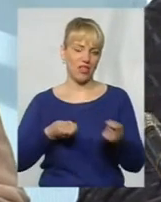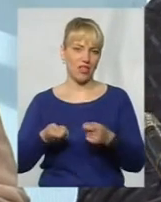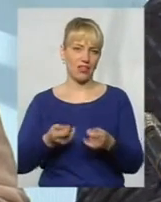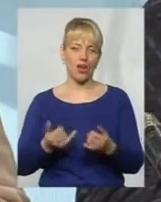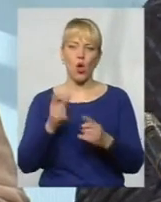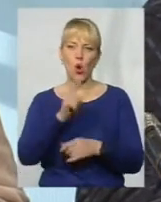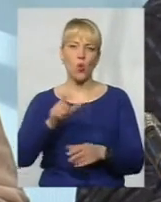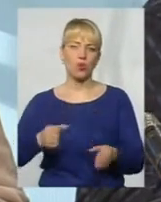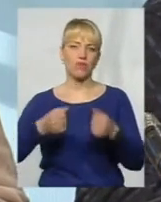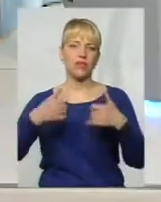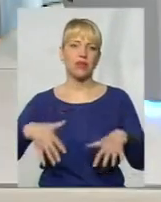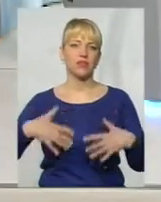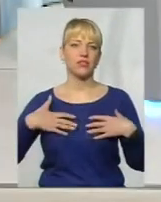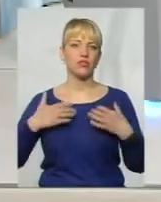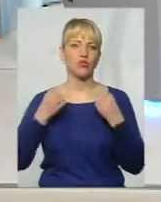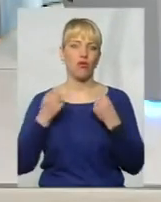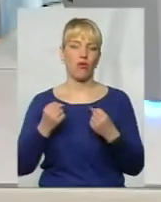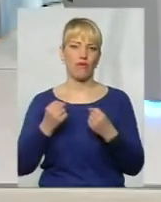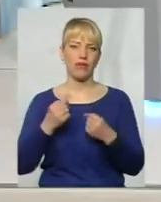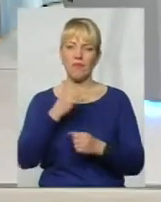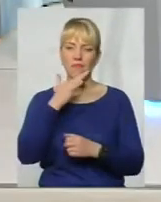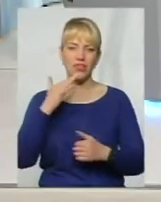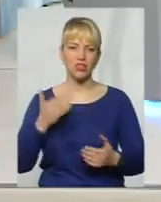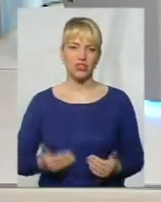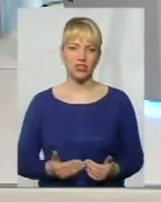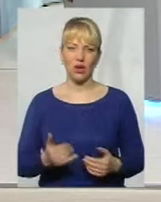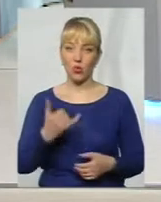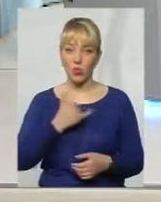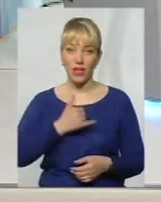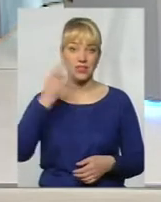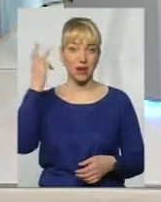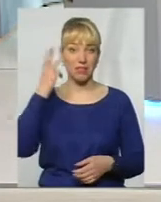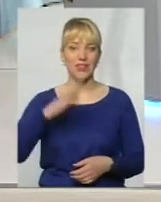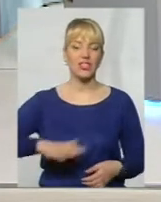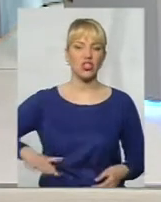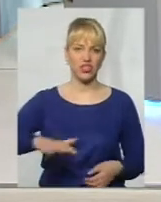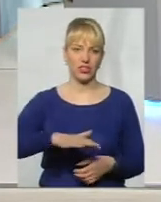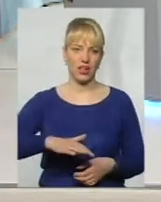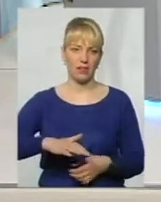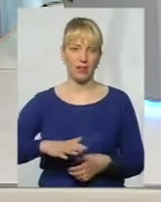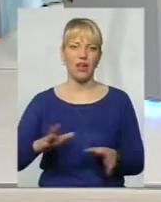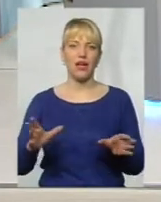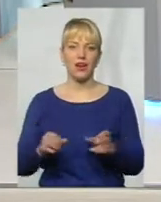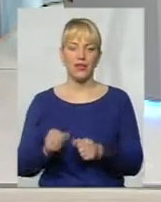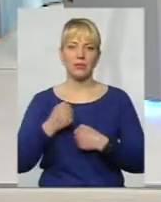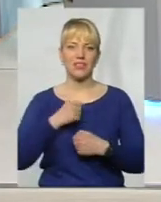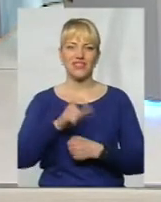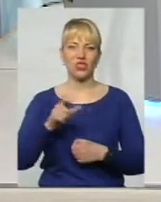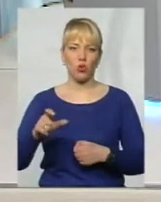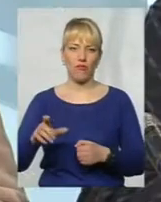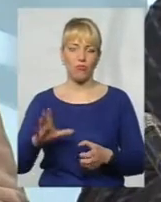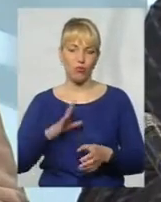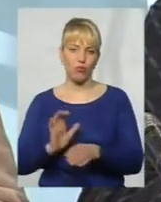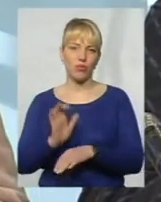втратили здоров'я. Багато життя в нас. Хмельниччина разом з військовими було